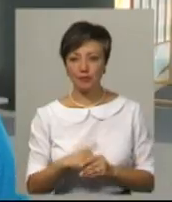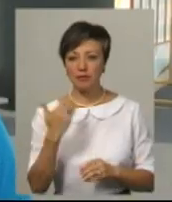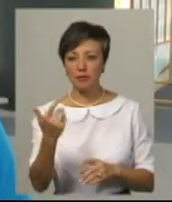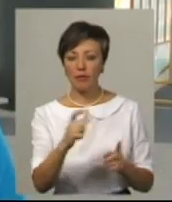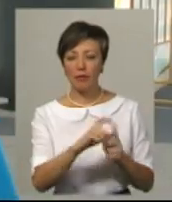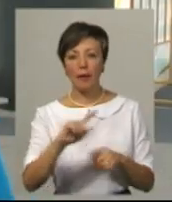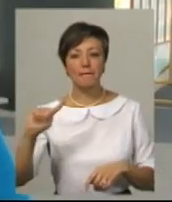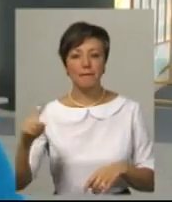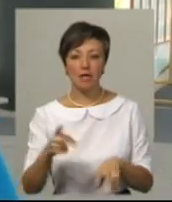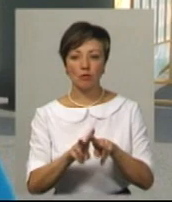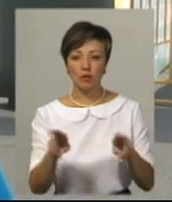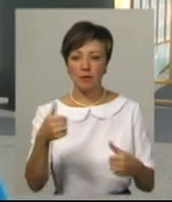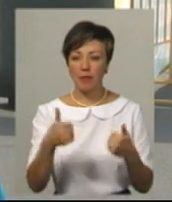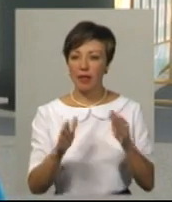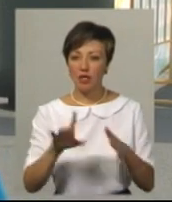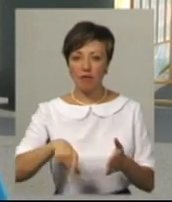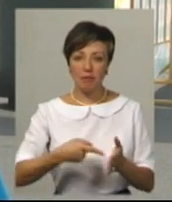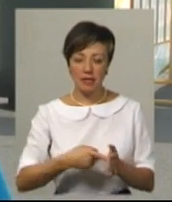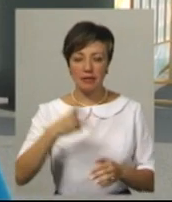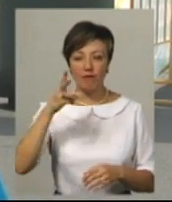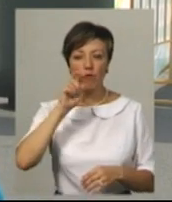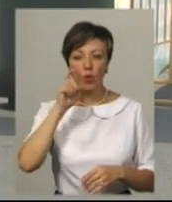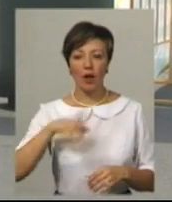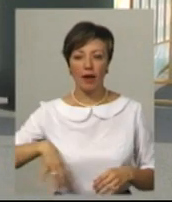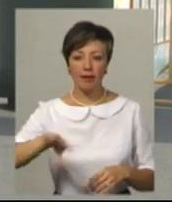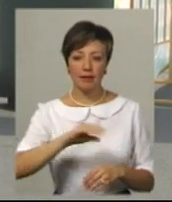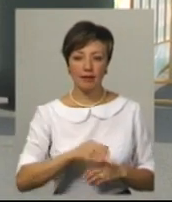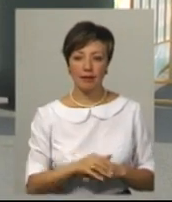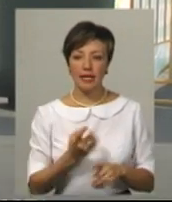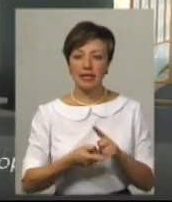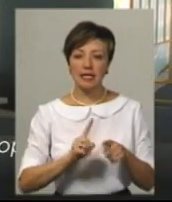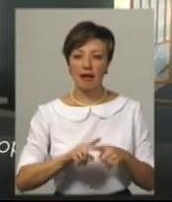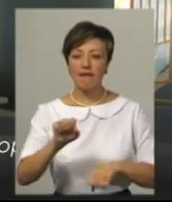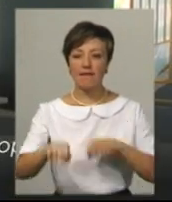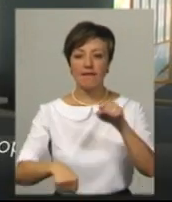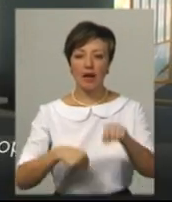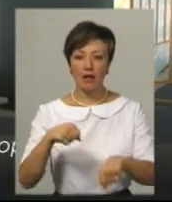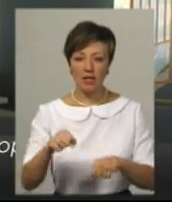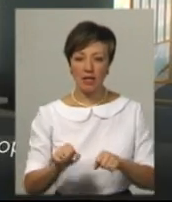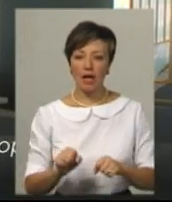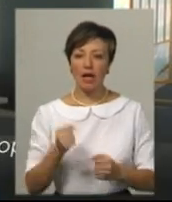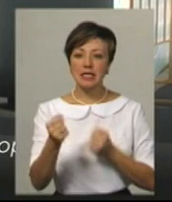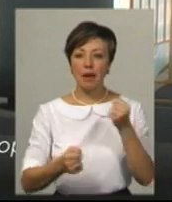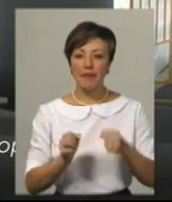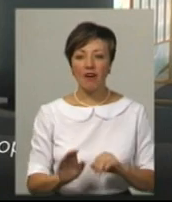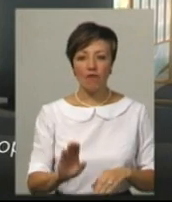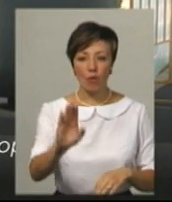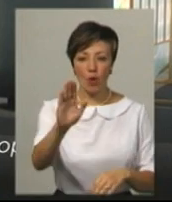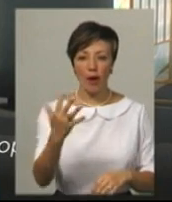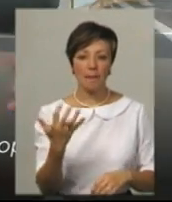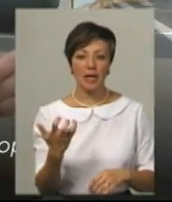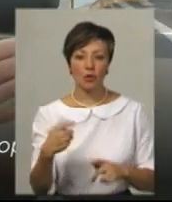словами, це перші подібні змагання не лише в місті, але й в Україні. Це велозаїзд та забіг вгору. Дистанція 500